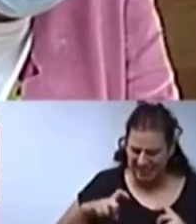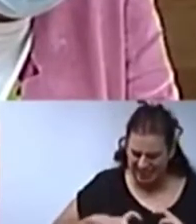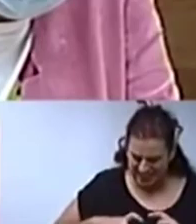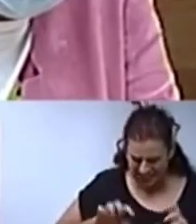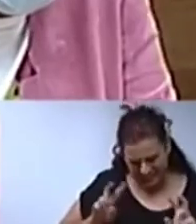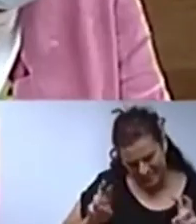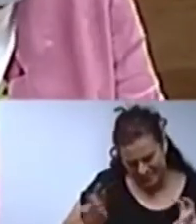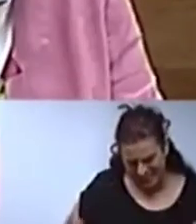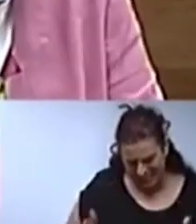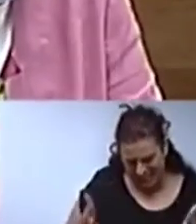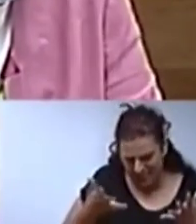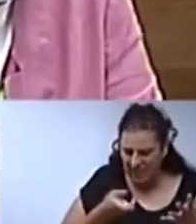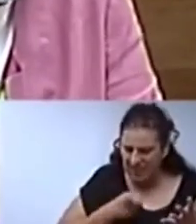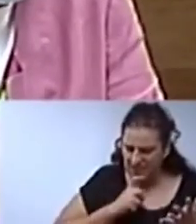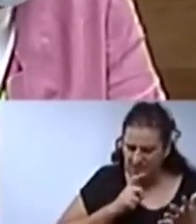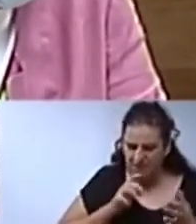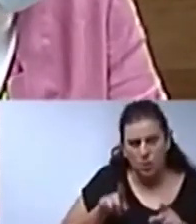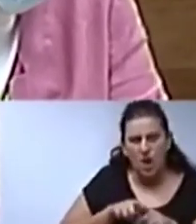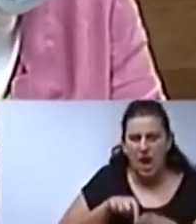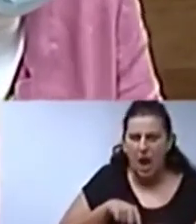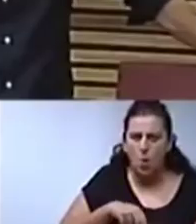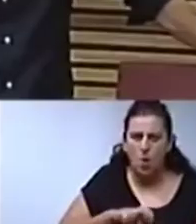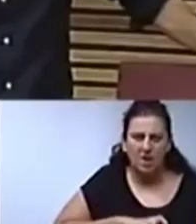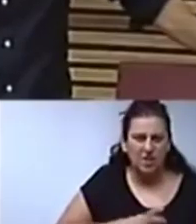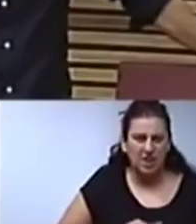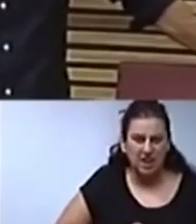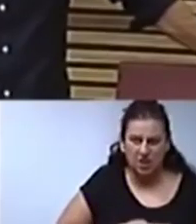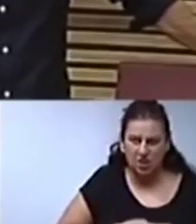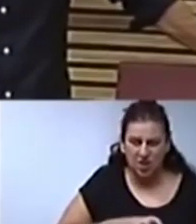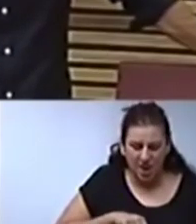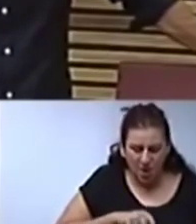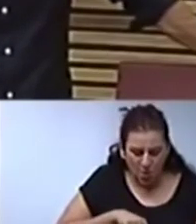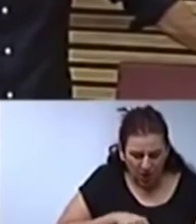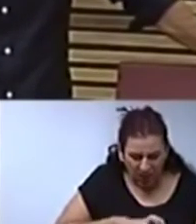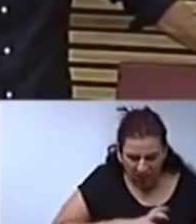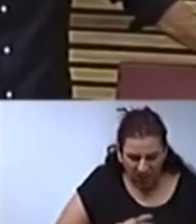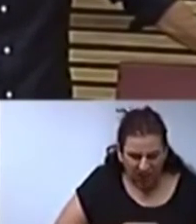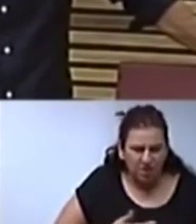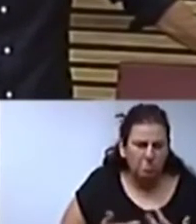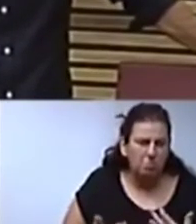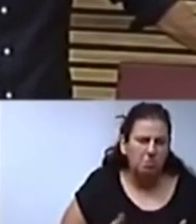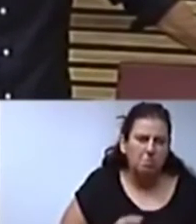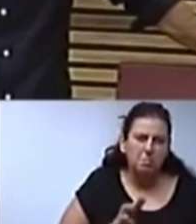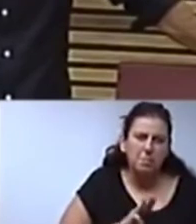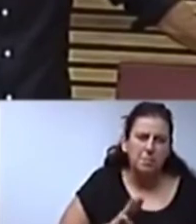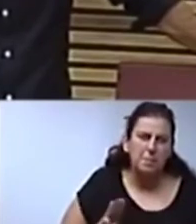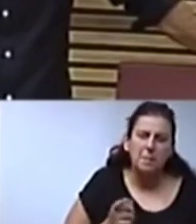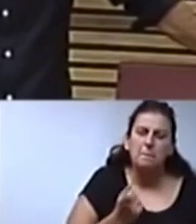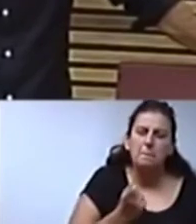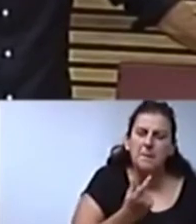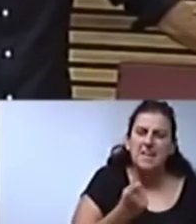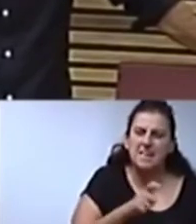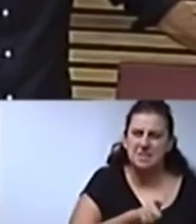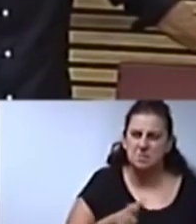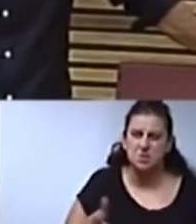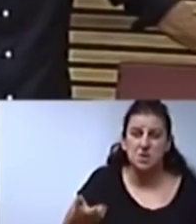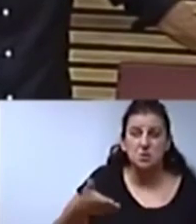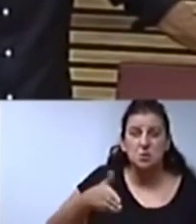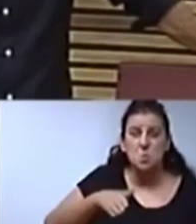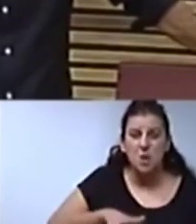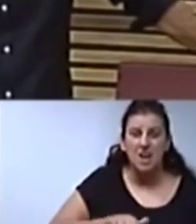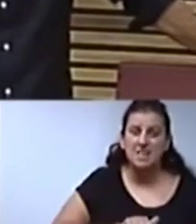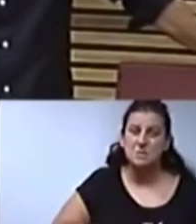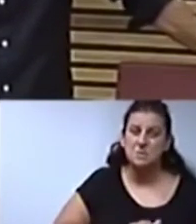Del forat negre en el que el govern del Partit Popular va deixar centenars de milers de persones que morien esperant la